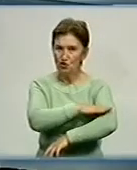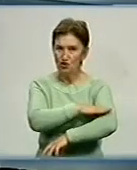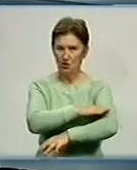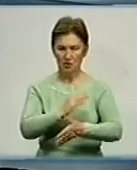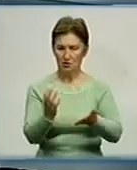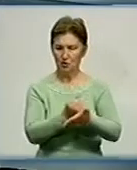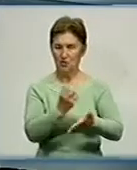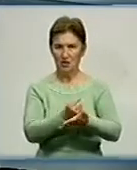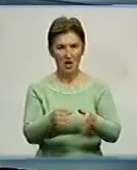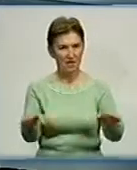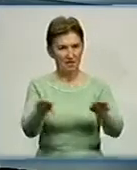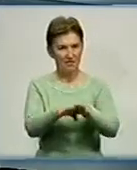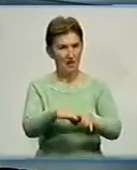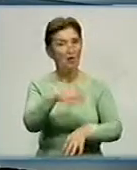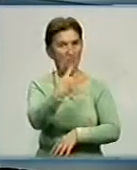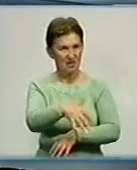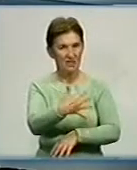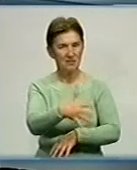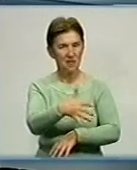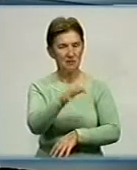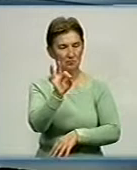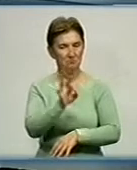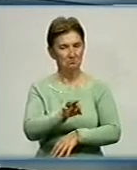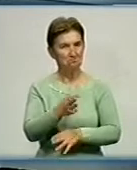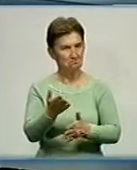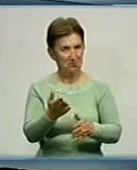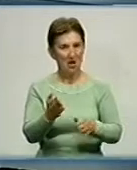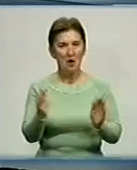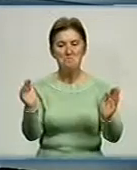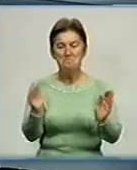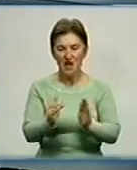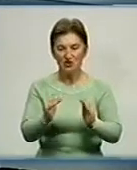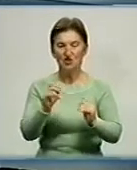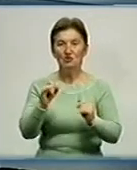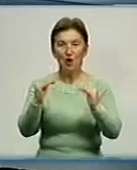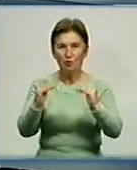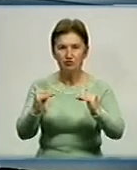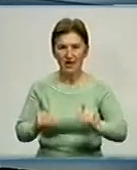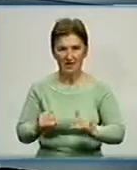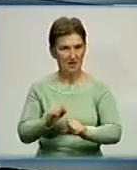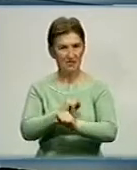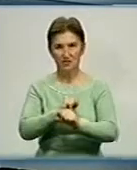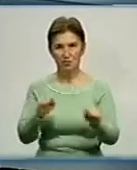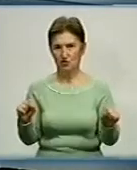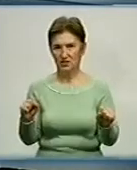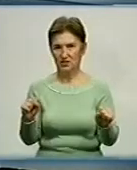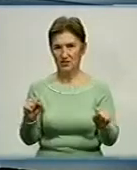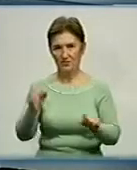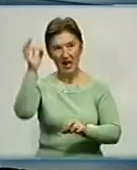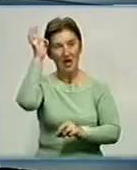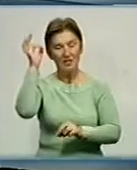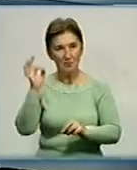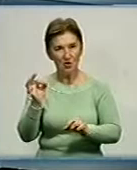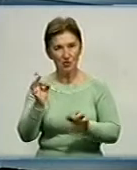50%. І це є норма Євросоюза, менше якої опускатись не можна. Німеччина